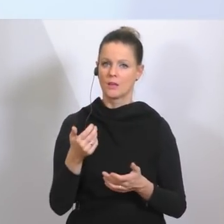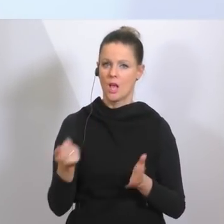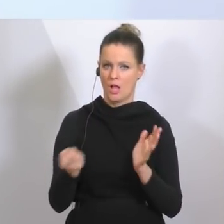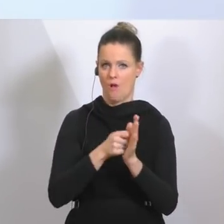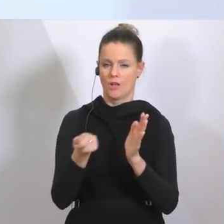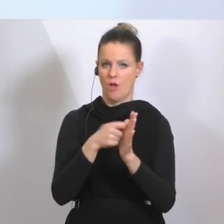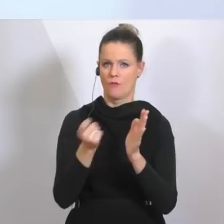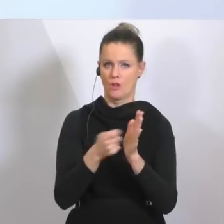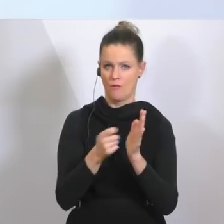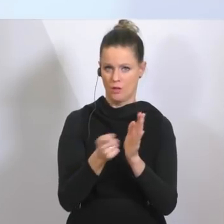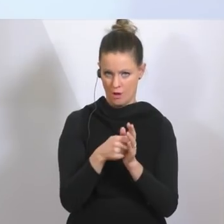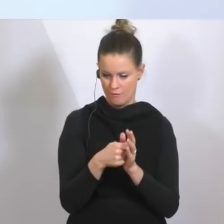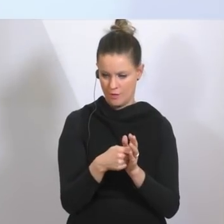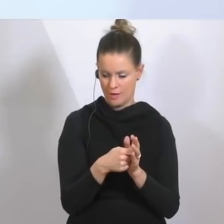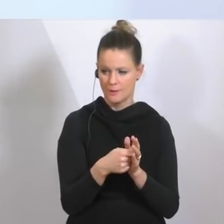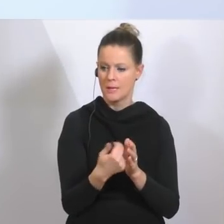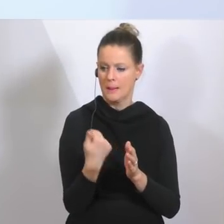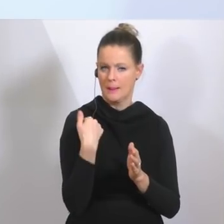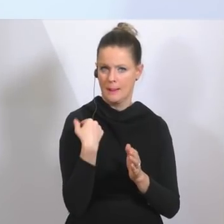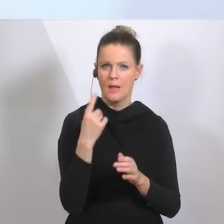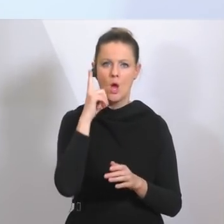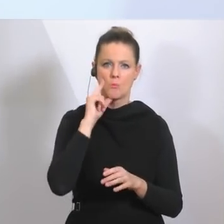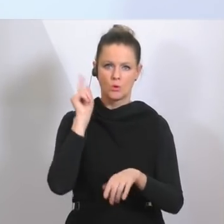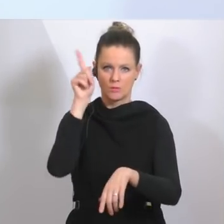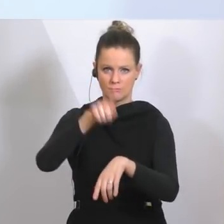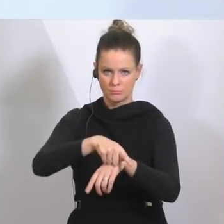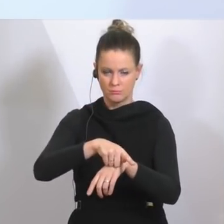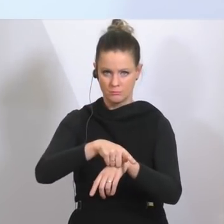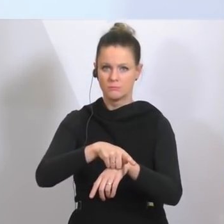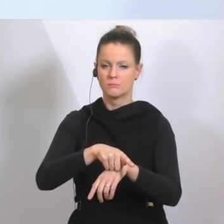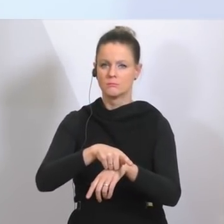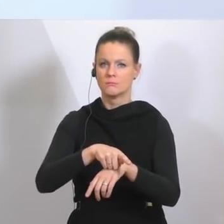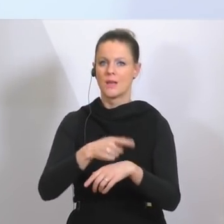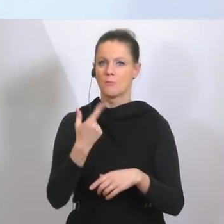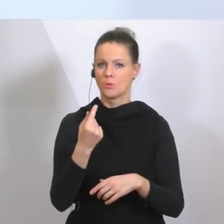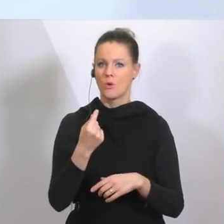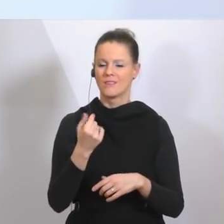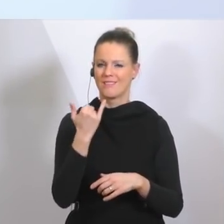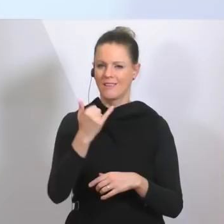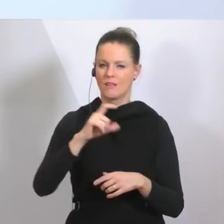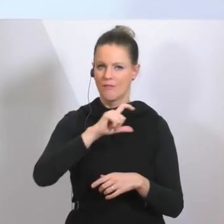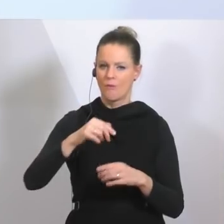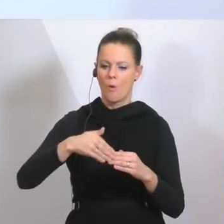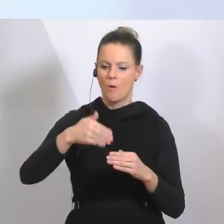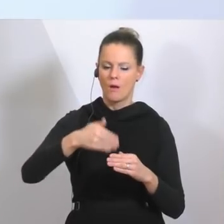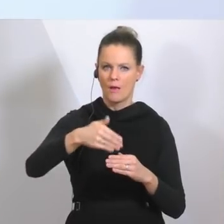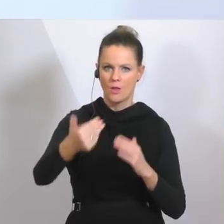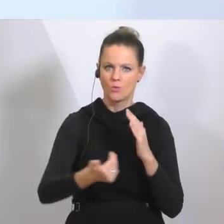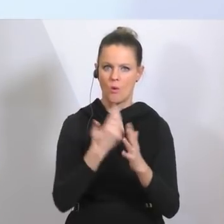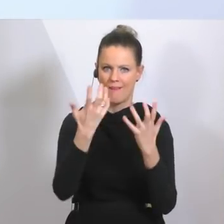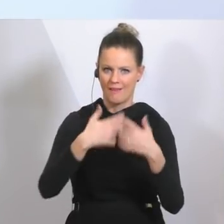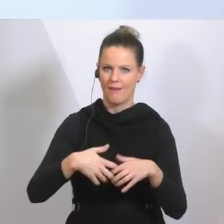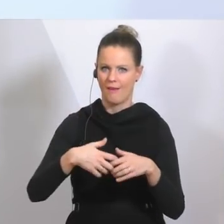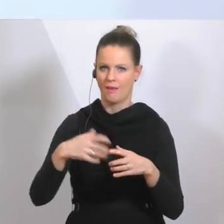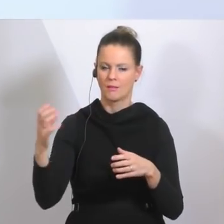Montag eine größere Bestellung realisiert. Das heißt, es kommen Woche für Woche auch zusätzliche neue Geräte mit